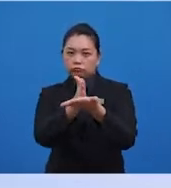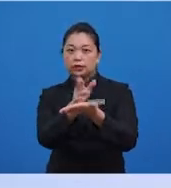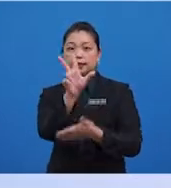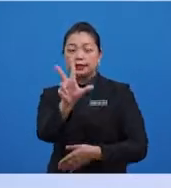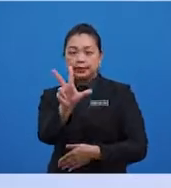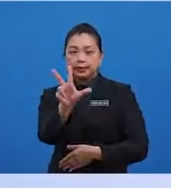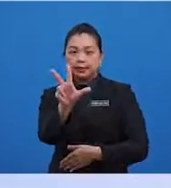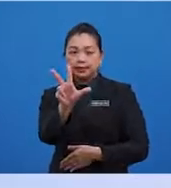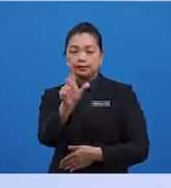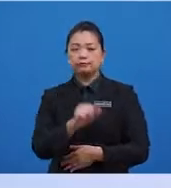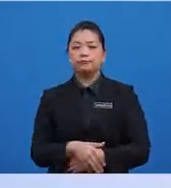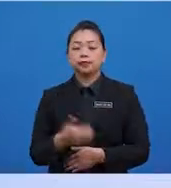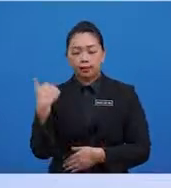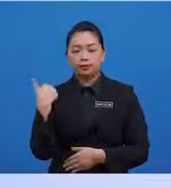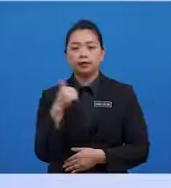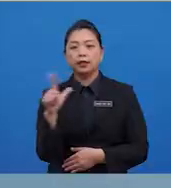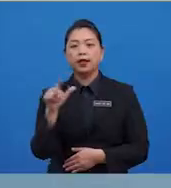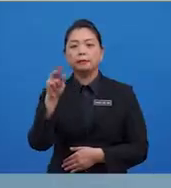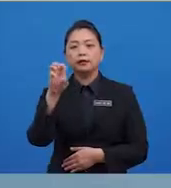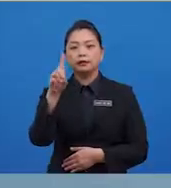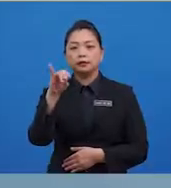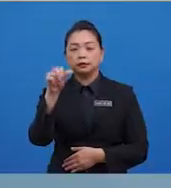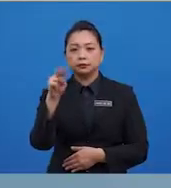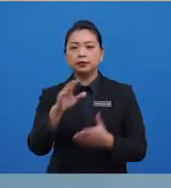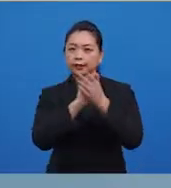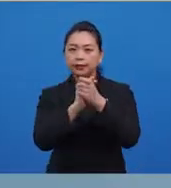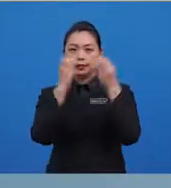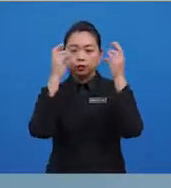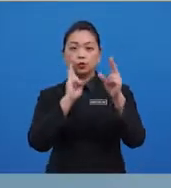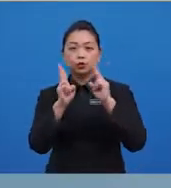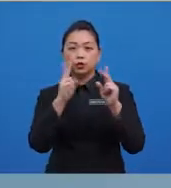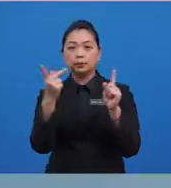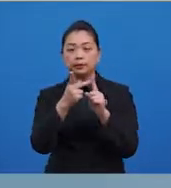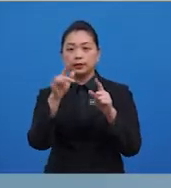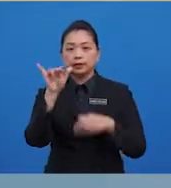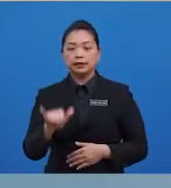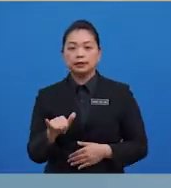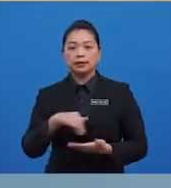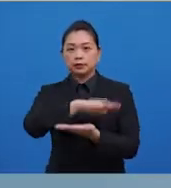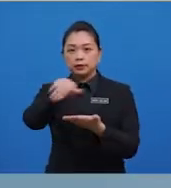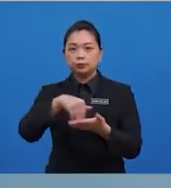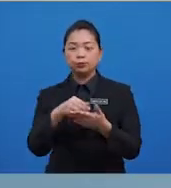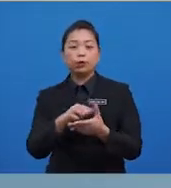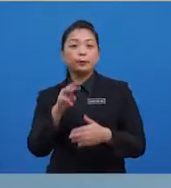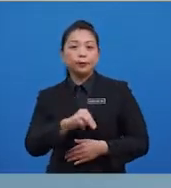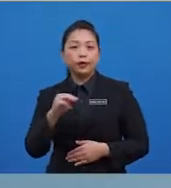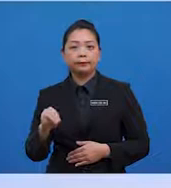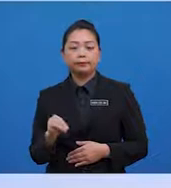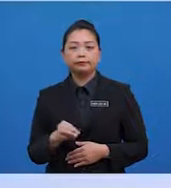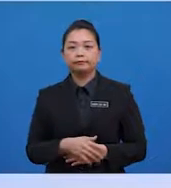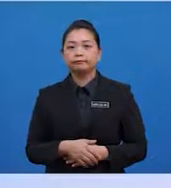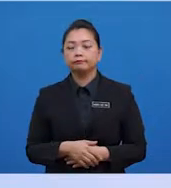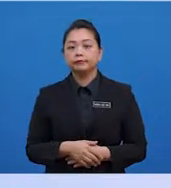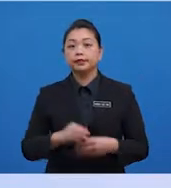tiga ialah median. Tahniah cikgu ucapkan kepada semua murid. Jawapan